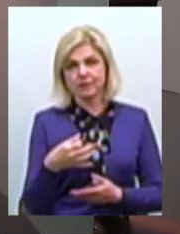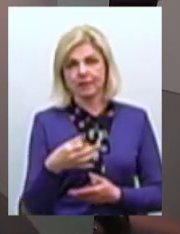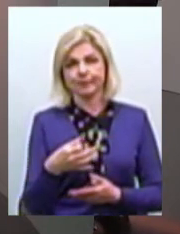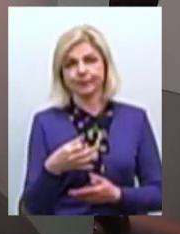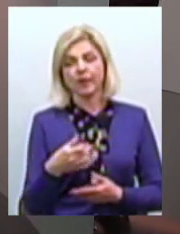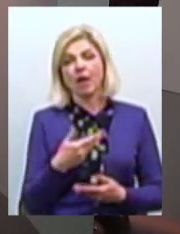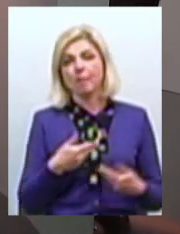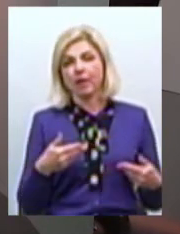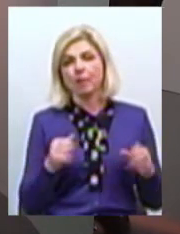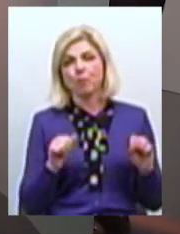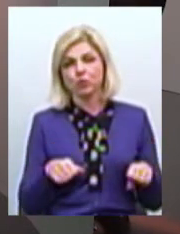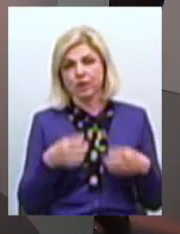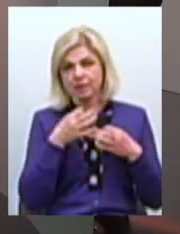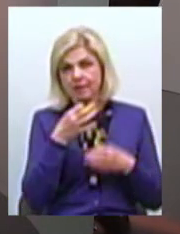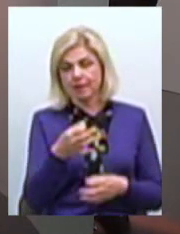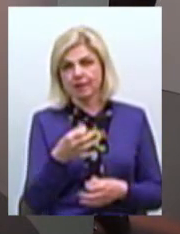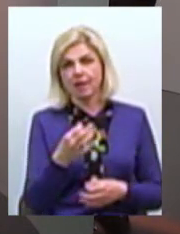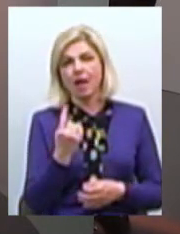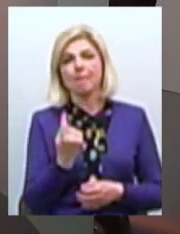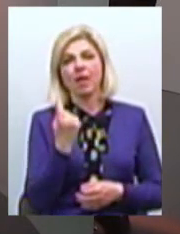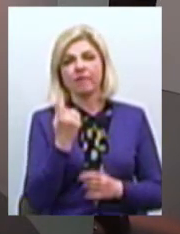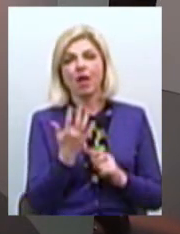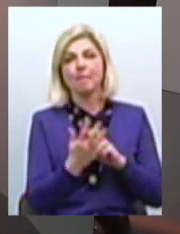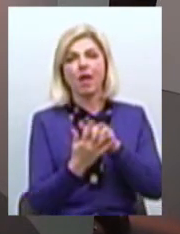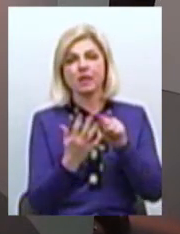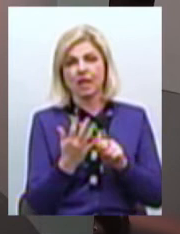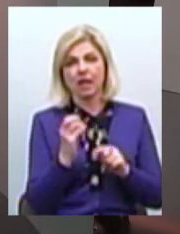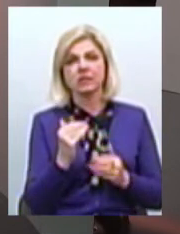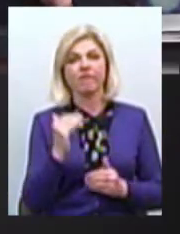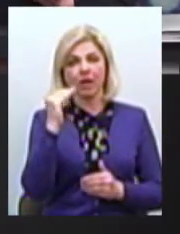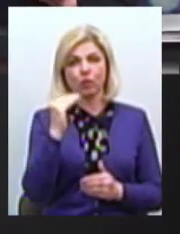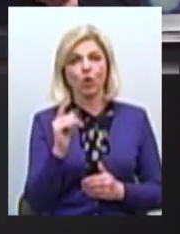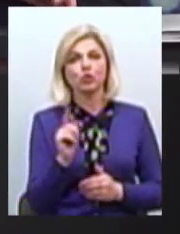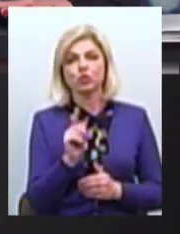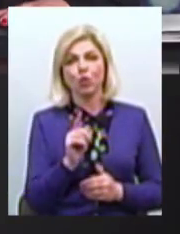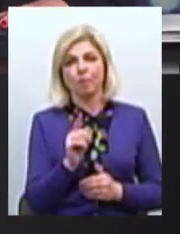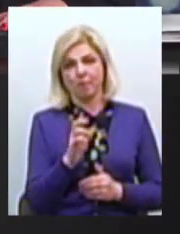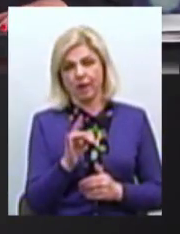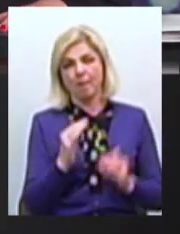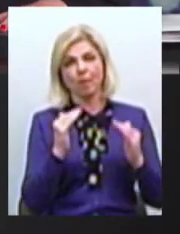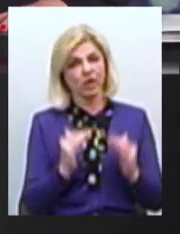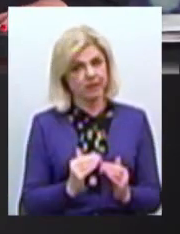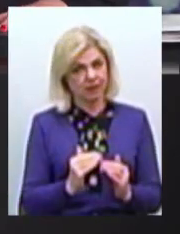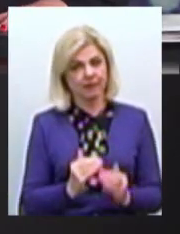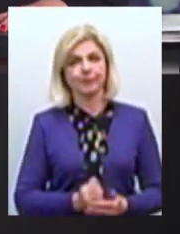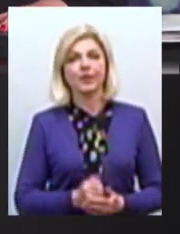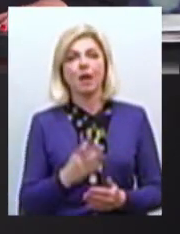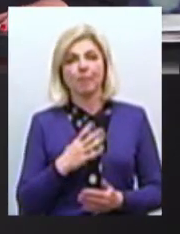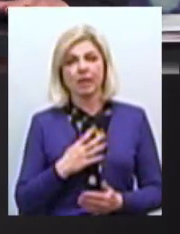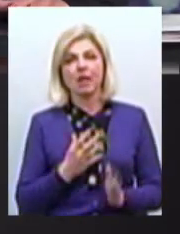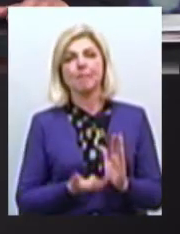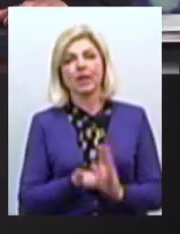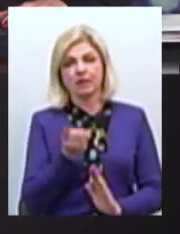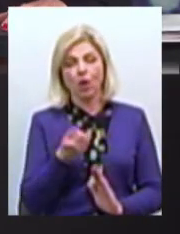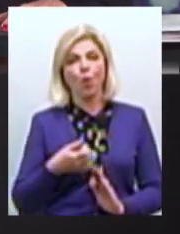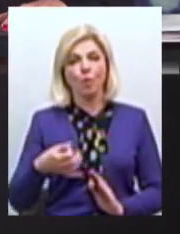можна сказати, в перші п'ятірки зверху, щоб його понизити Тому було підтримано і